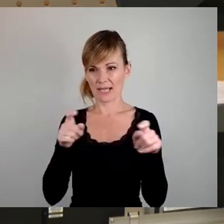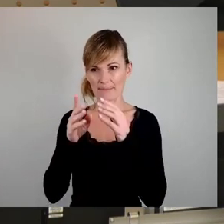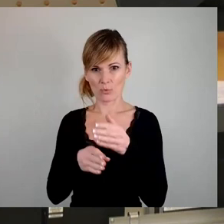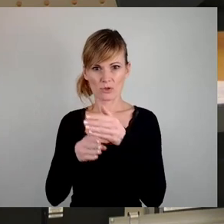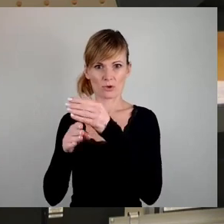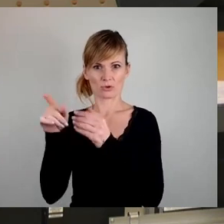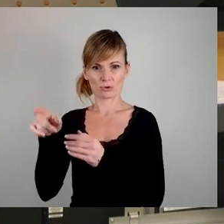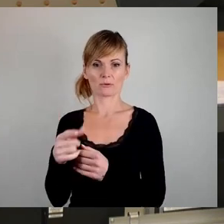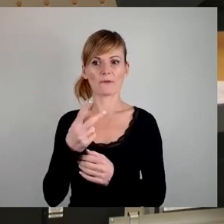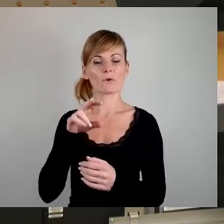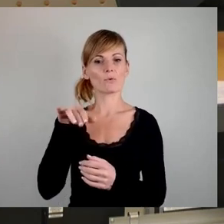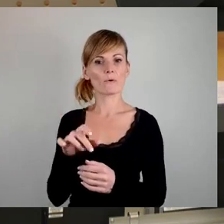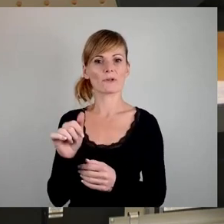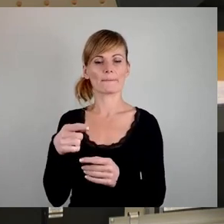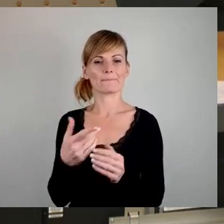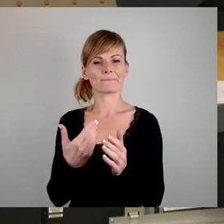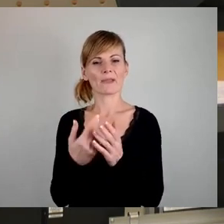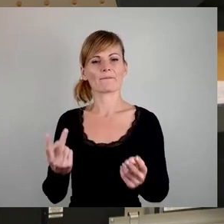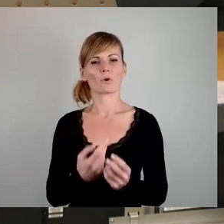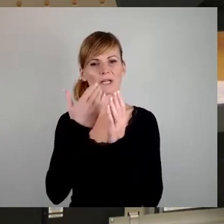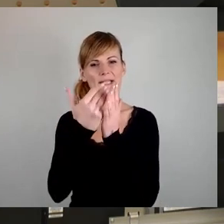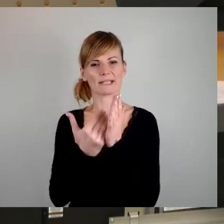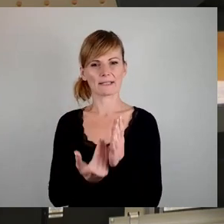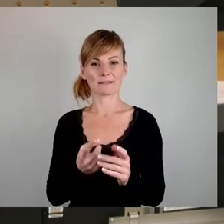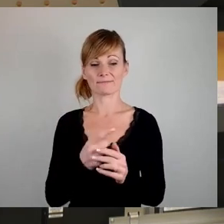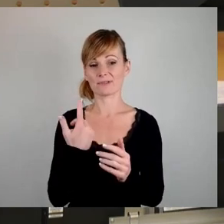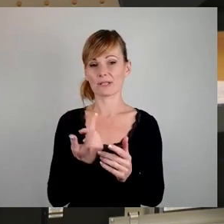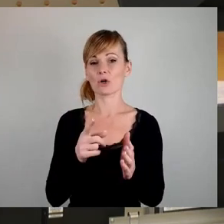Bonovia mit dem Aufsetzen dieser Förderrichtlinie das Geld der Steuerzahler hinterherwerfen.